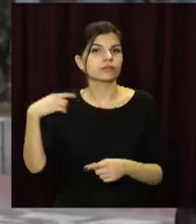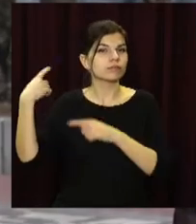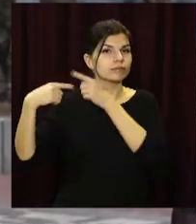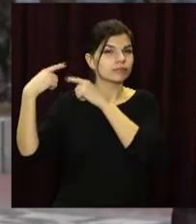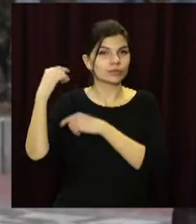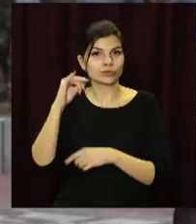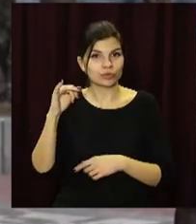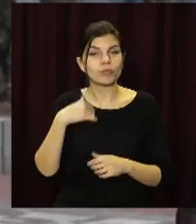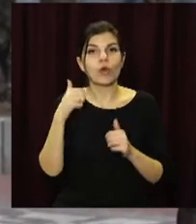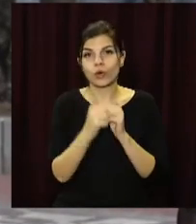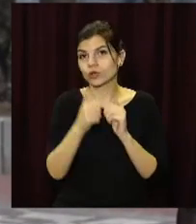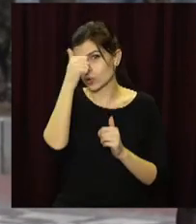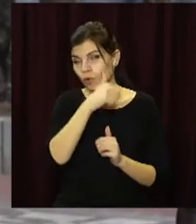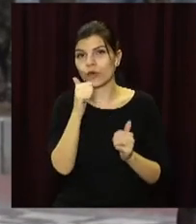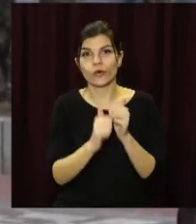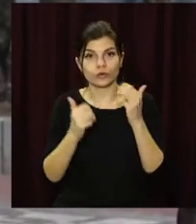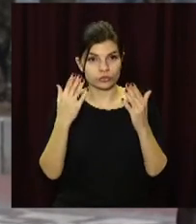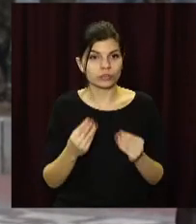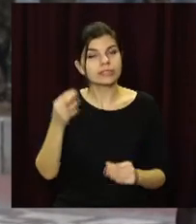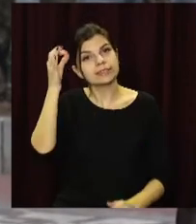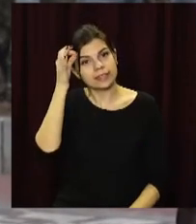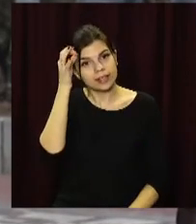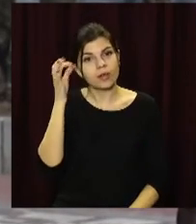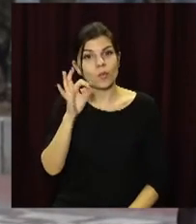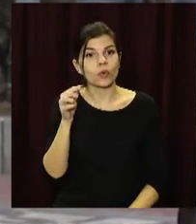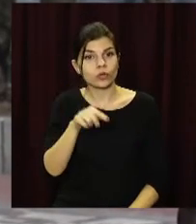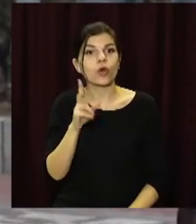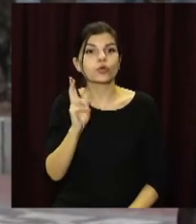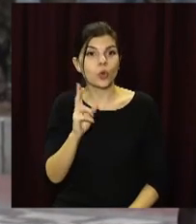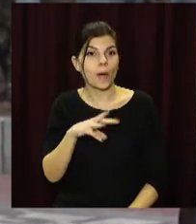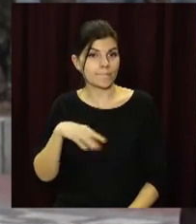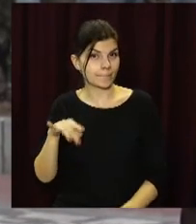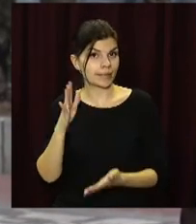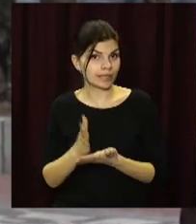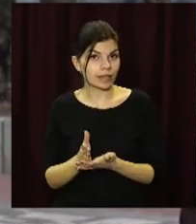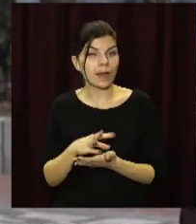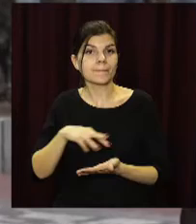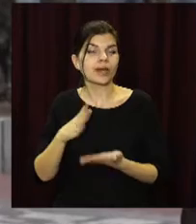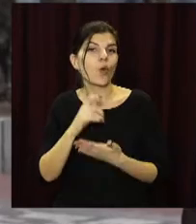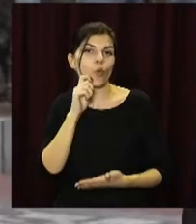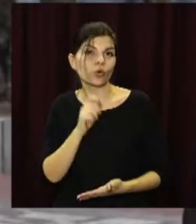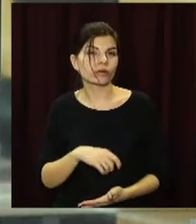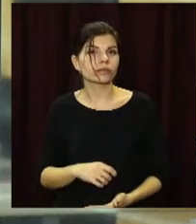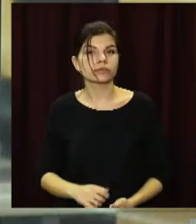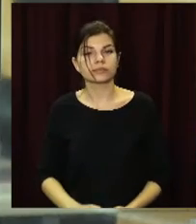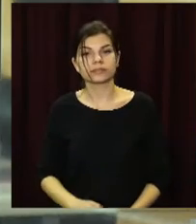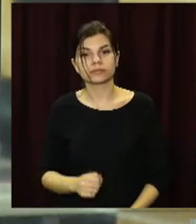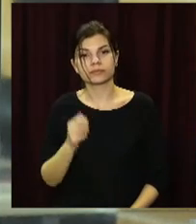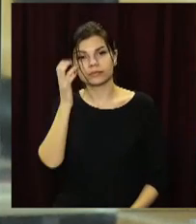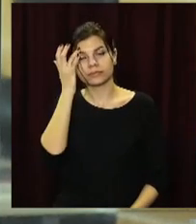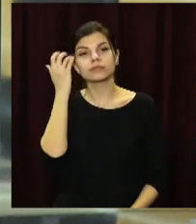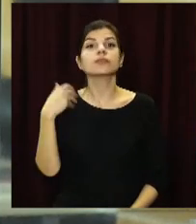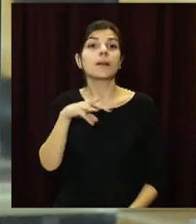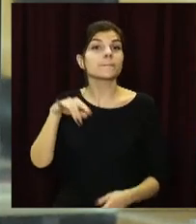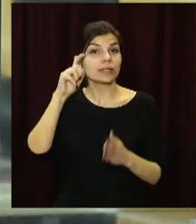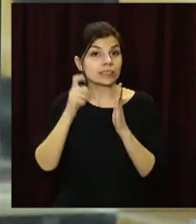ми повинні кожного року, кожного дня згадувати про те, хто ми є, ми є українці. Ми